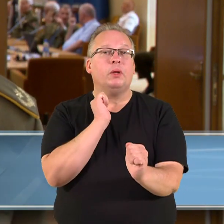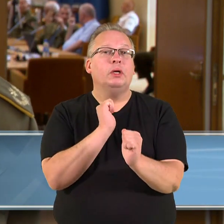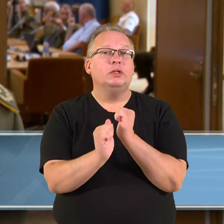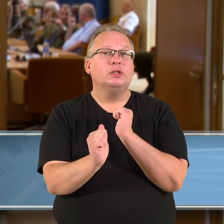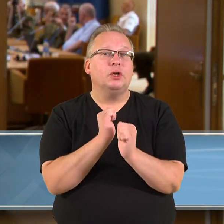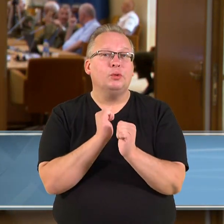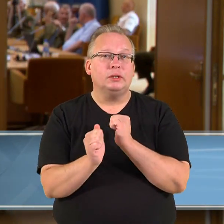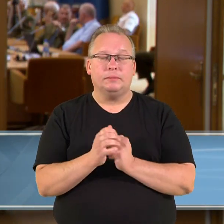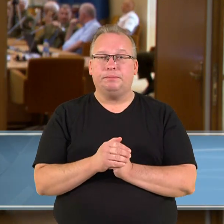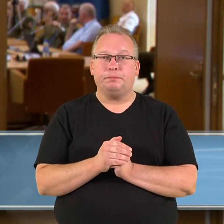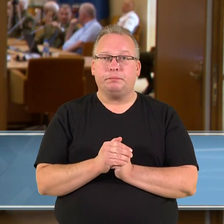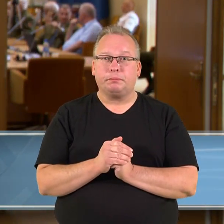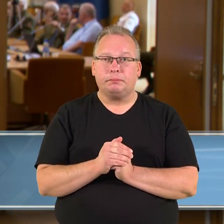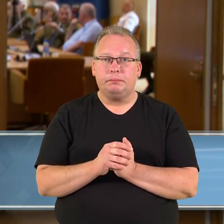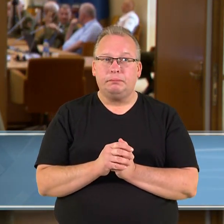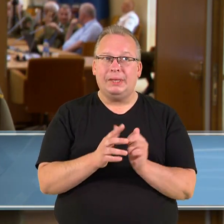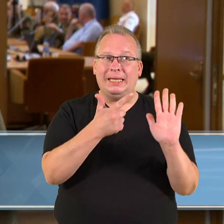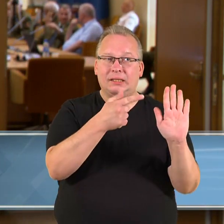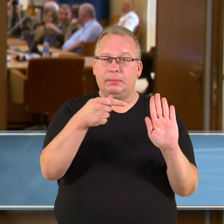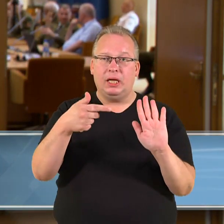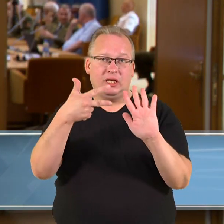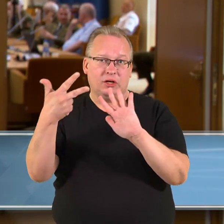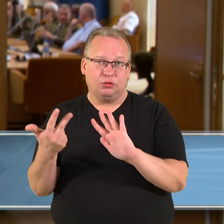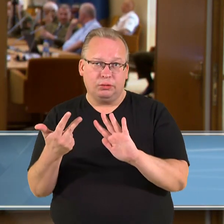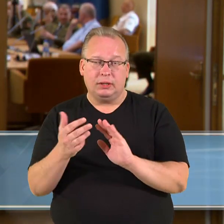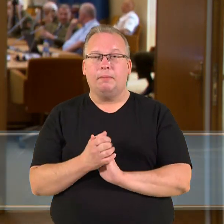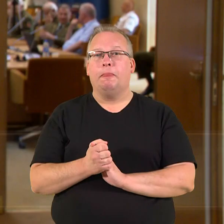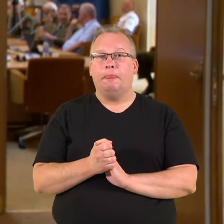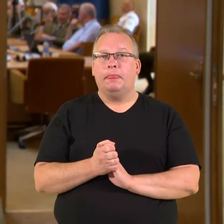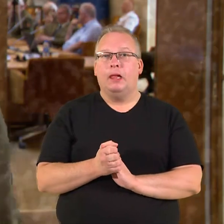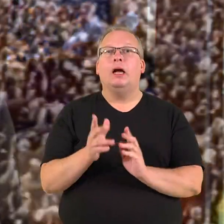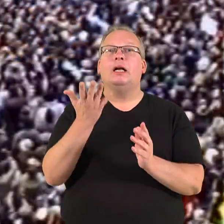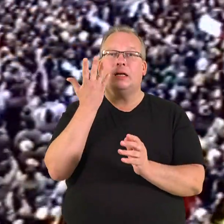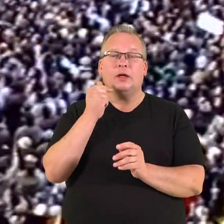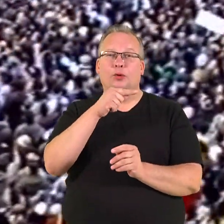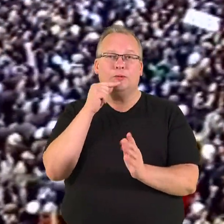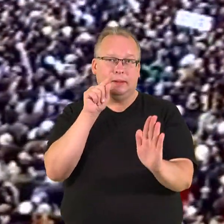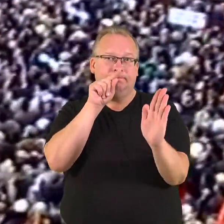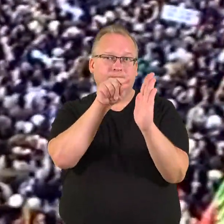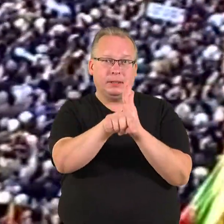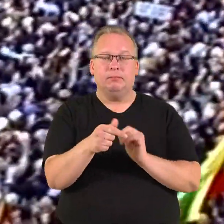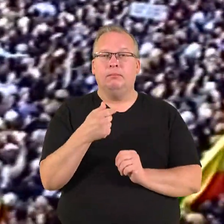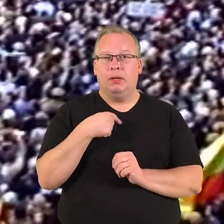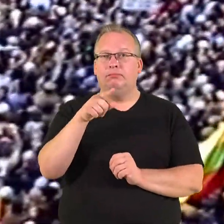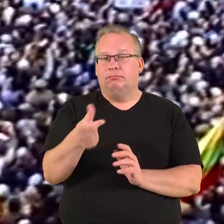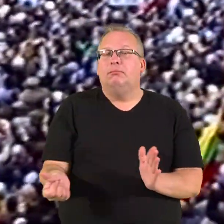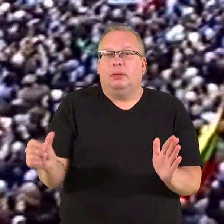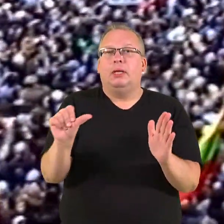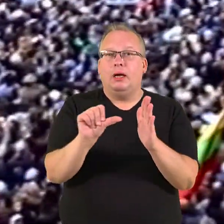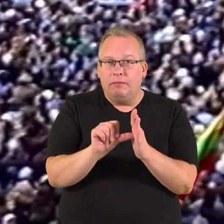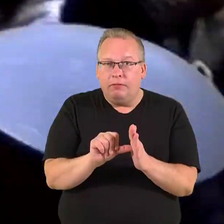Sausio iš 7-tos į 8-tą, kai Bėdinsininkai veržėsi. Tai man teko čia dalyvauti